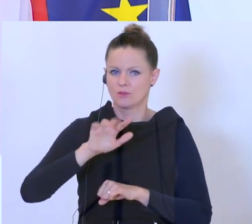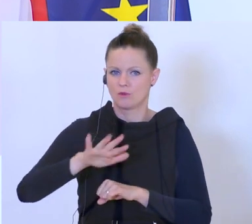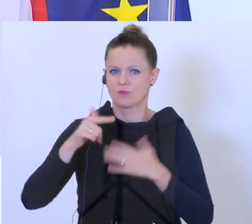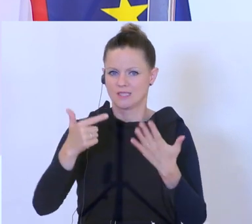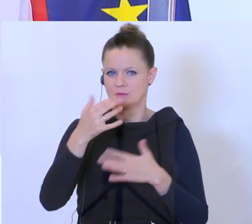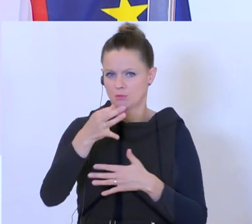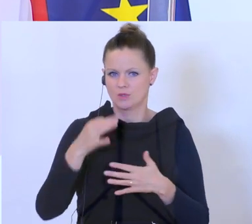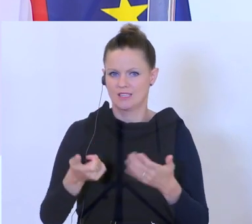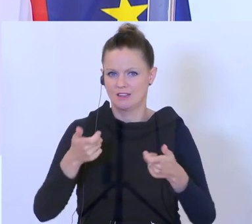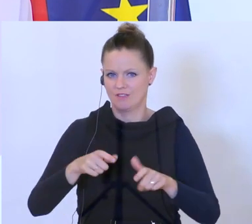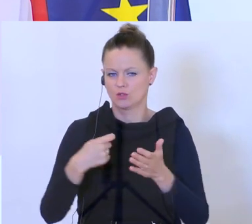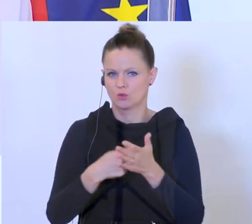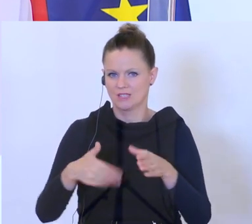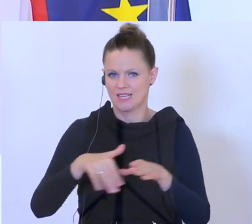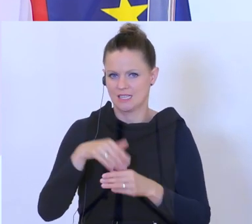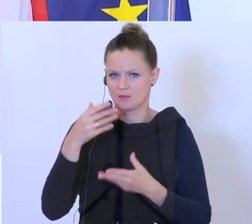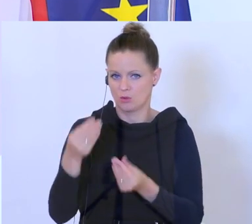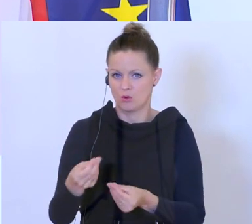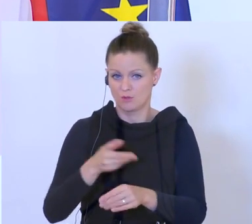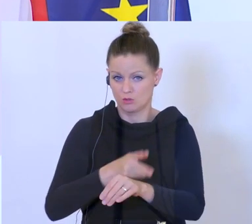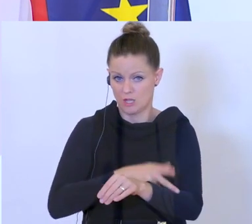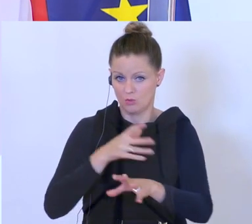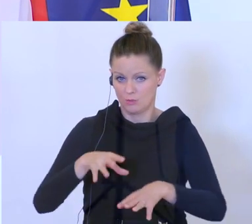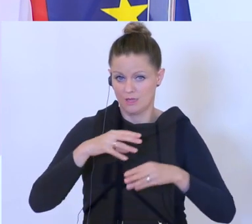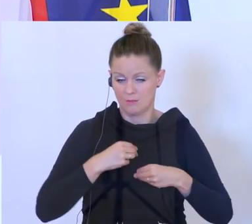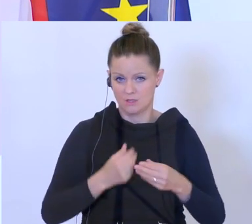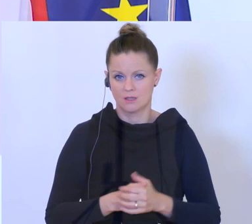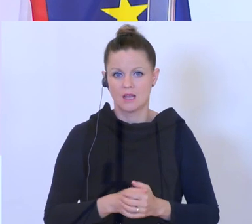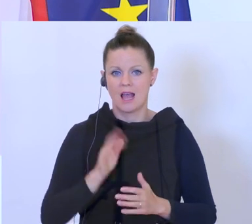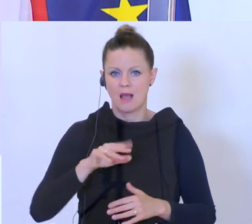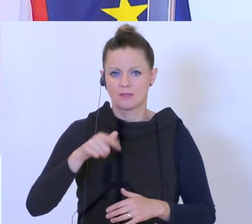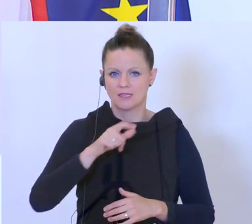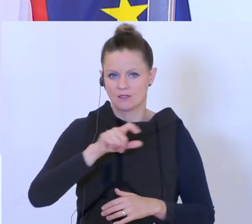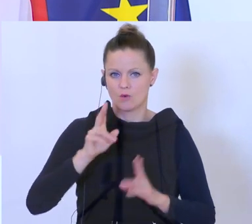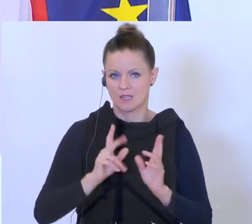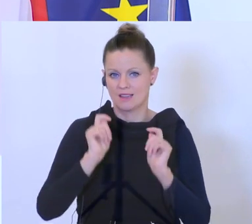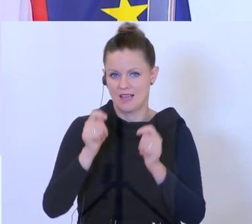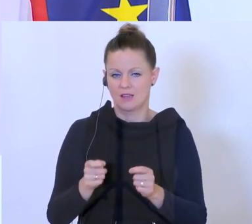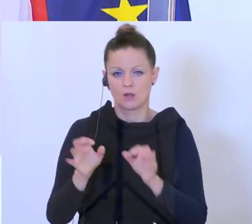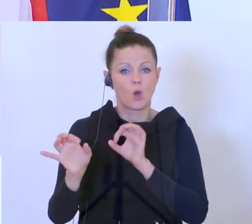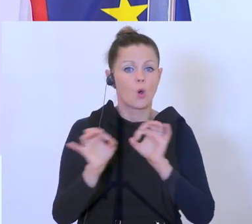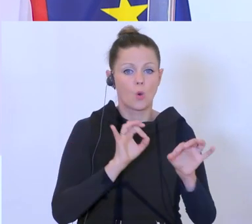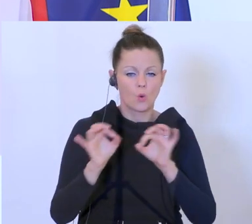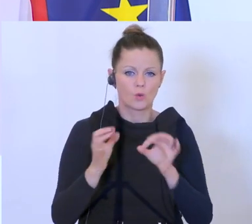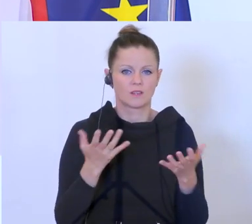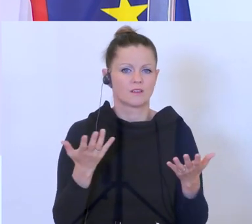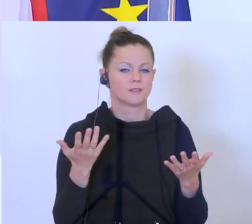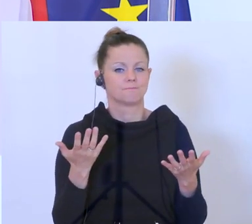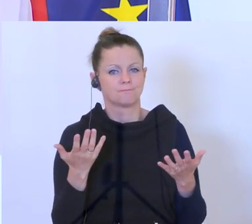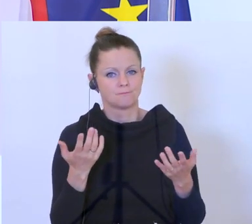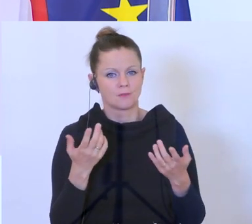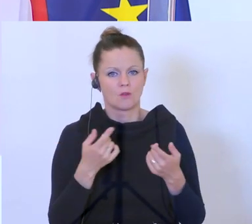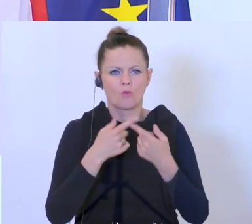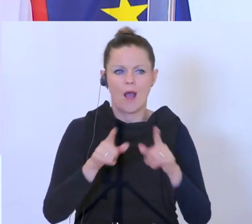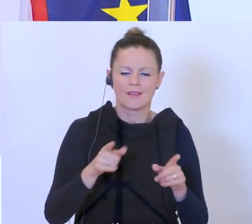Prozent der Fixkosten ersetzt werden vonseiten des Staates. Hier kann ab nächster Woche beantragt werden. Oder wenn es anders mehr